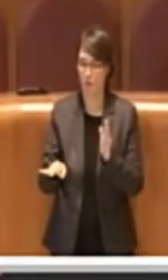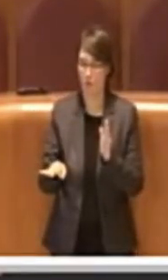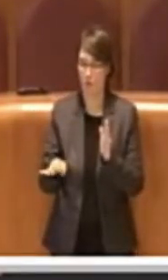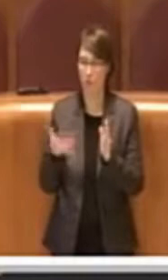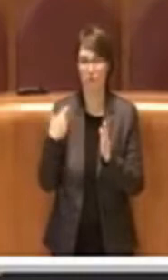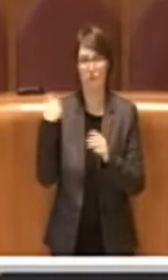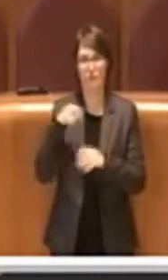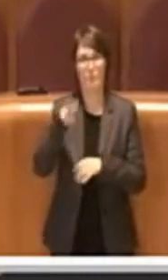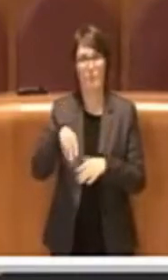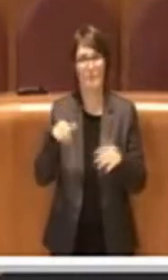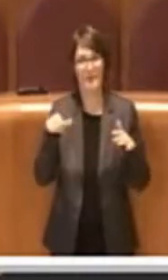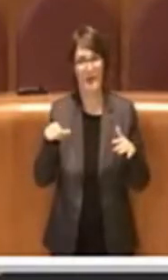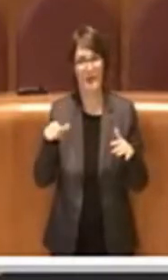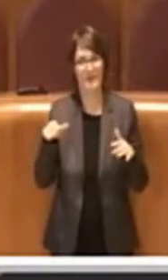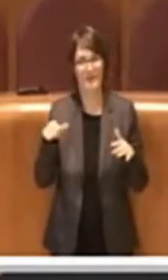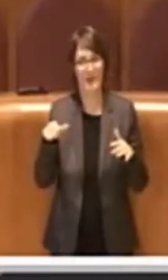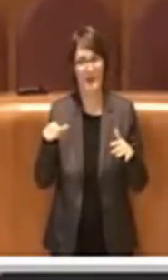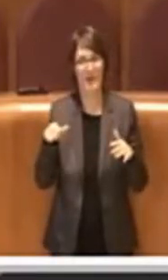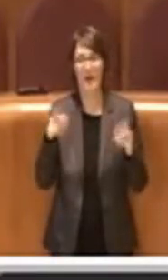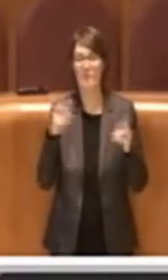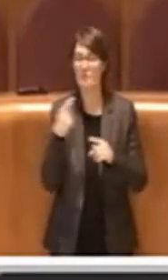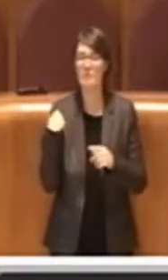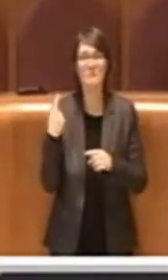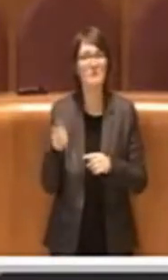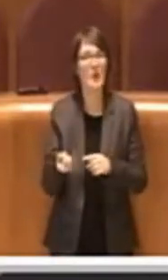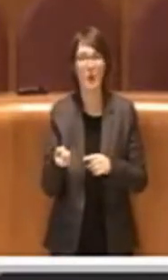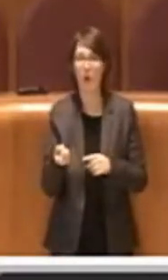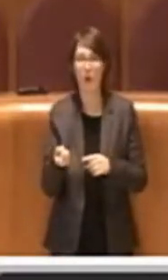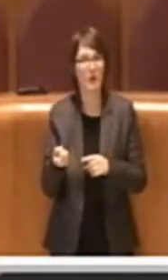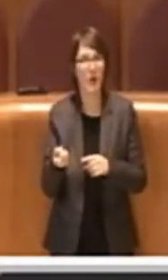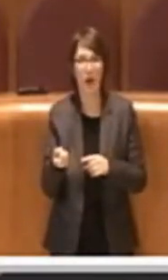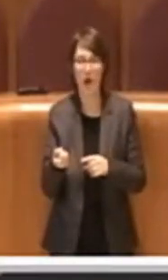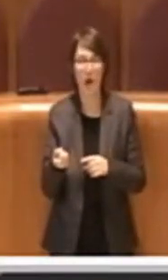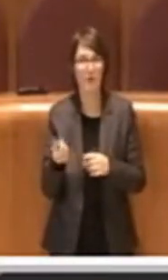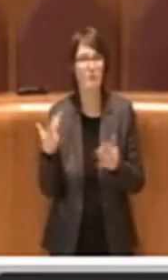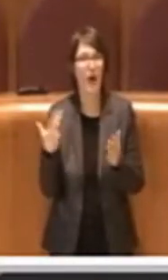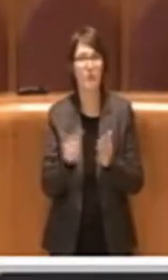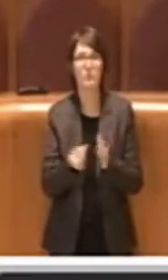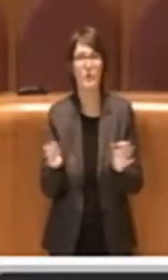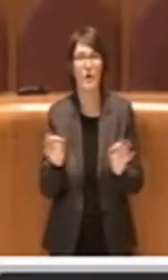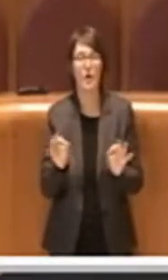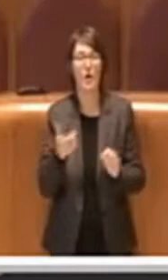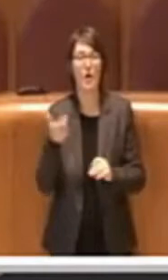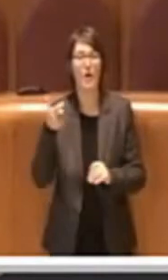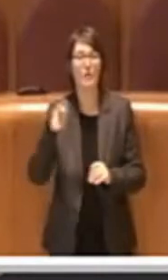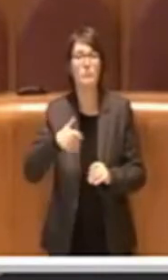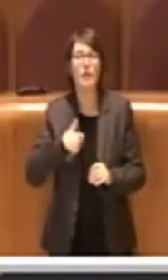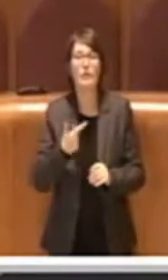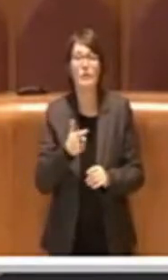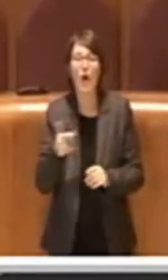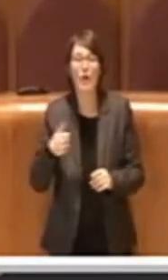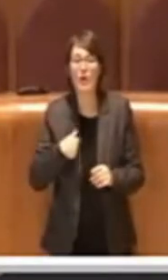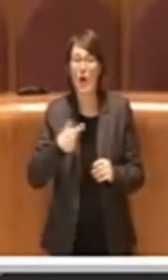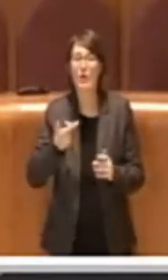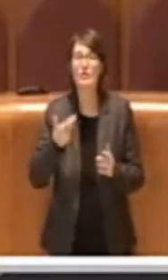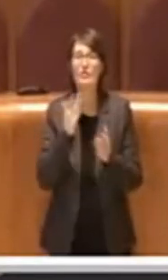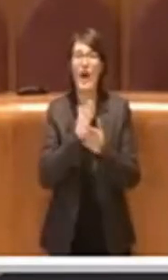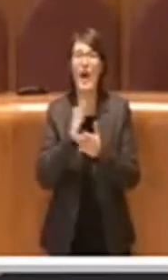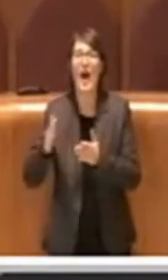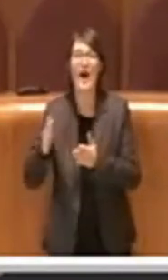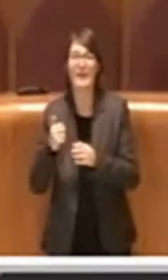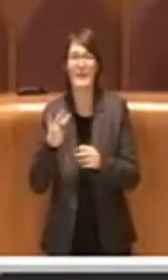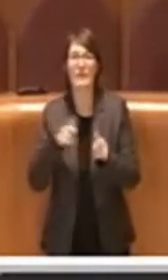il fatto è inattuata, inapplicabile, in quanto non esiste un archivio nazionale di queste multe, per cui magari